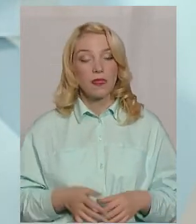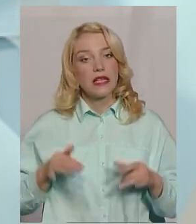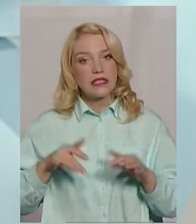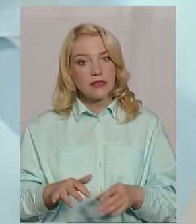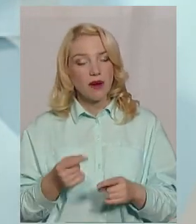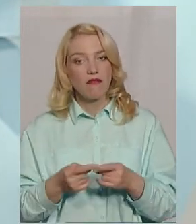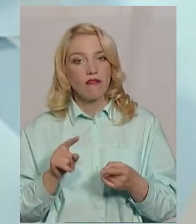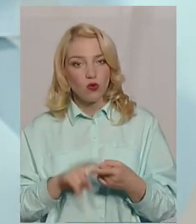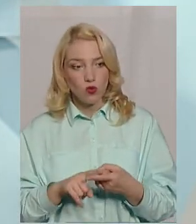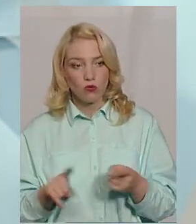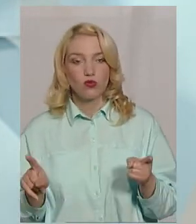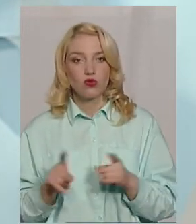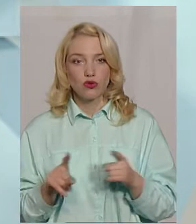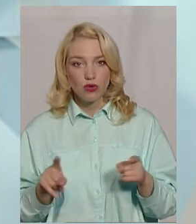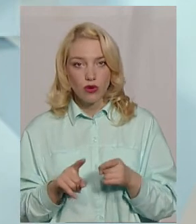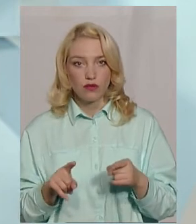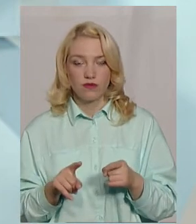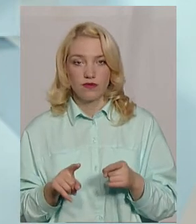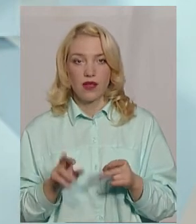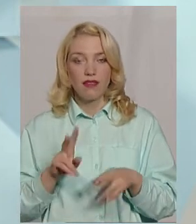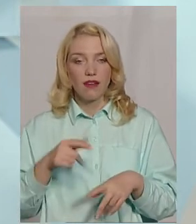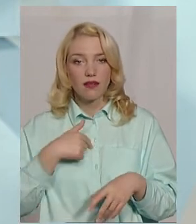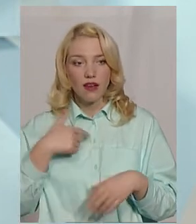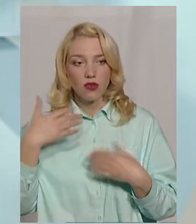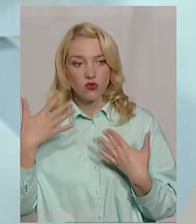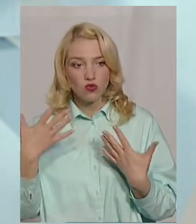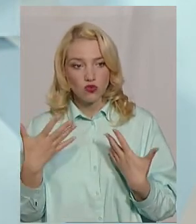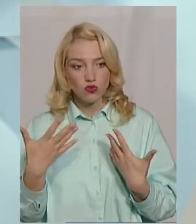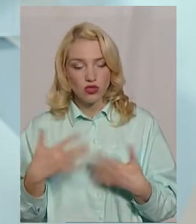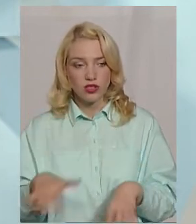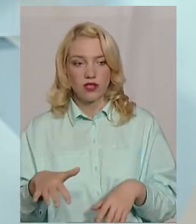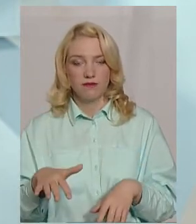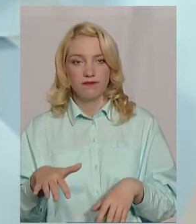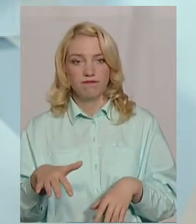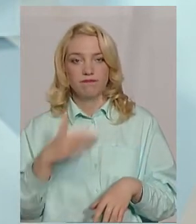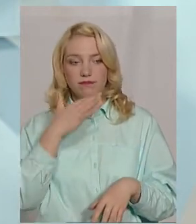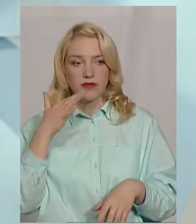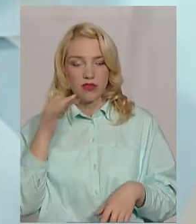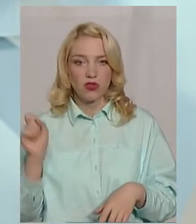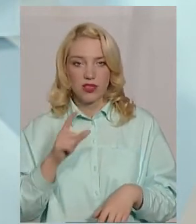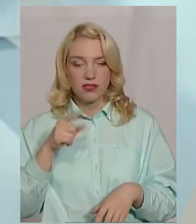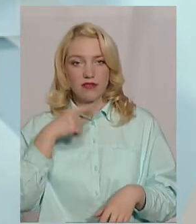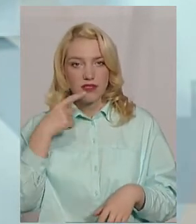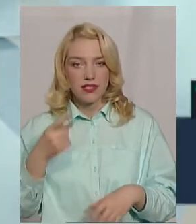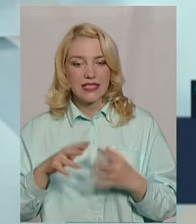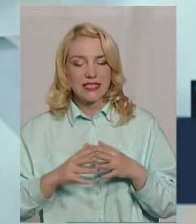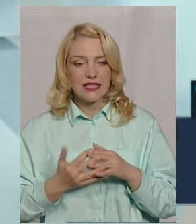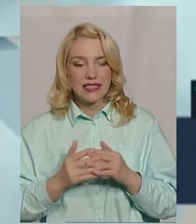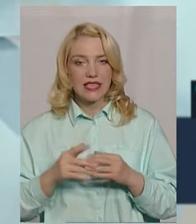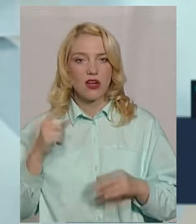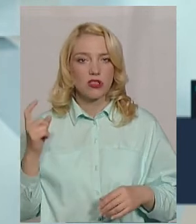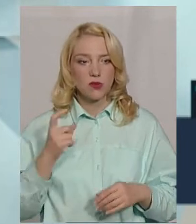Справа в тому, що, як я вже неодноразово казала, що сільське